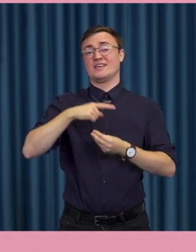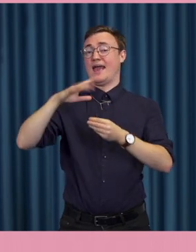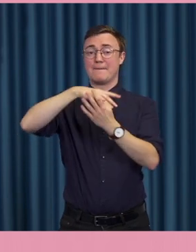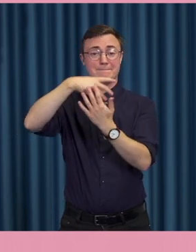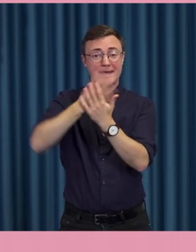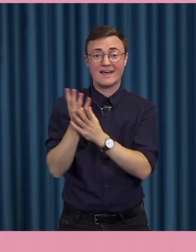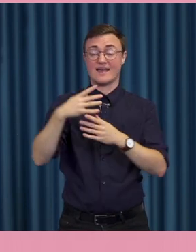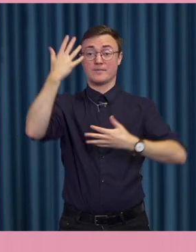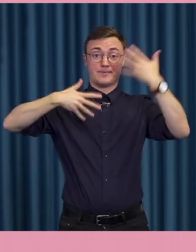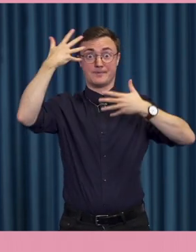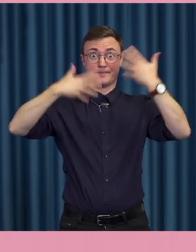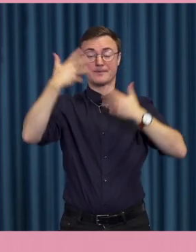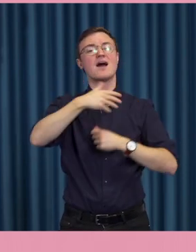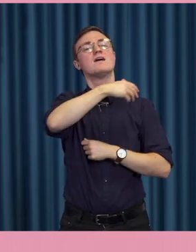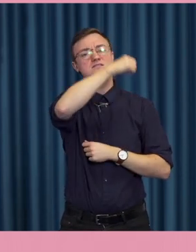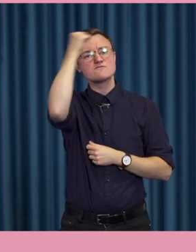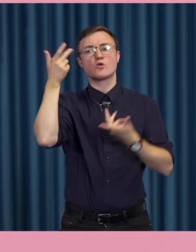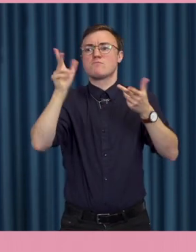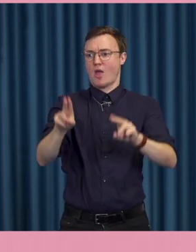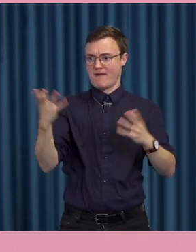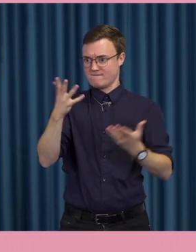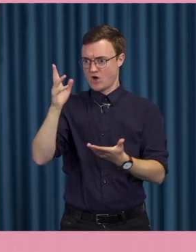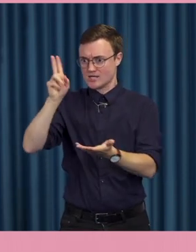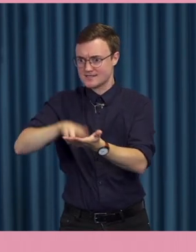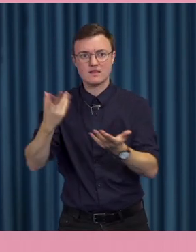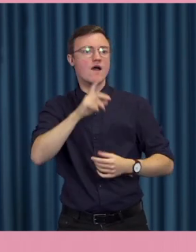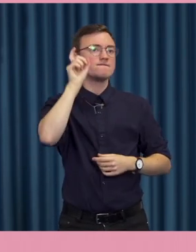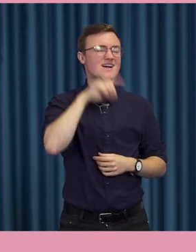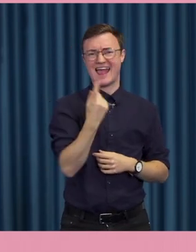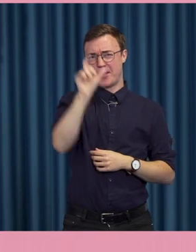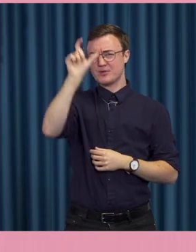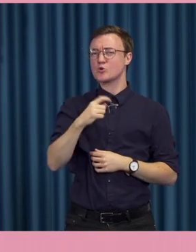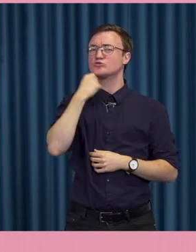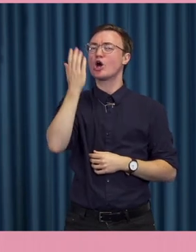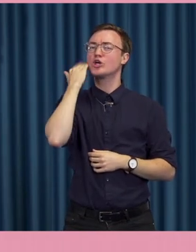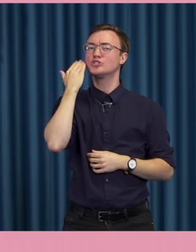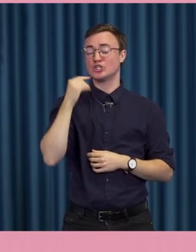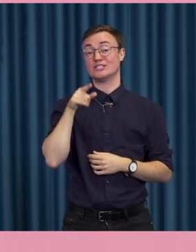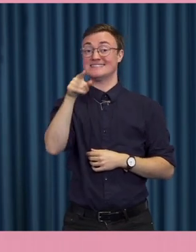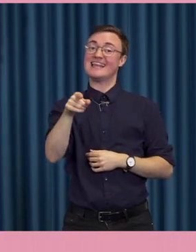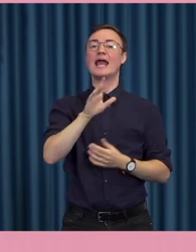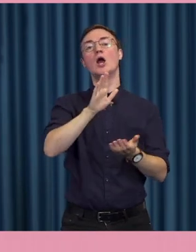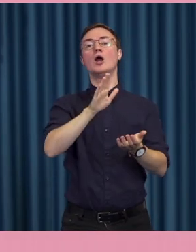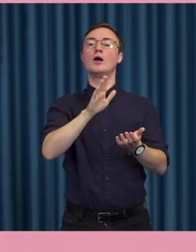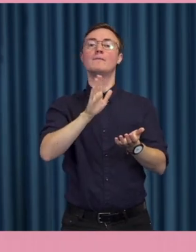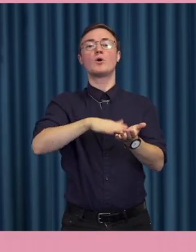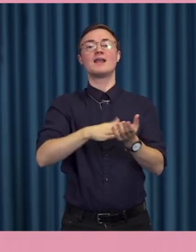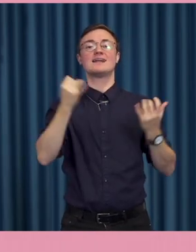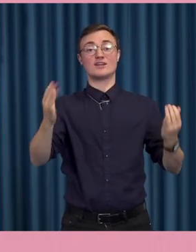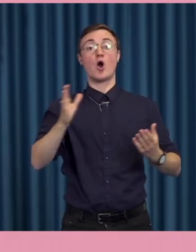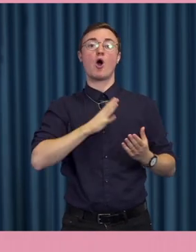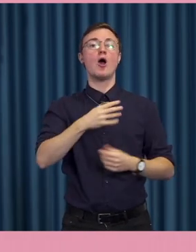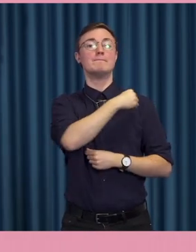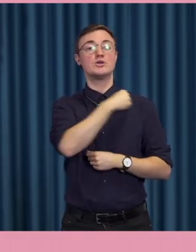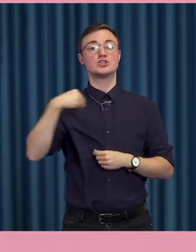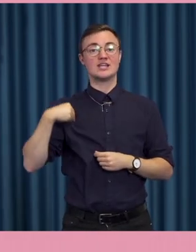svårt att avgöra vad som är sant eller falskt. Det var någon som nämnde tidigare att det är ju på tapeten att ha en myndighet för psykologiskt försvar i